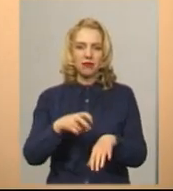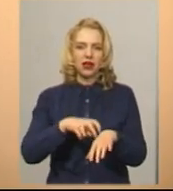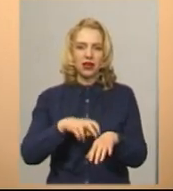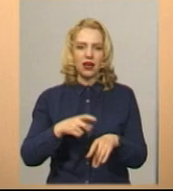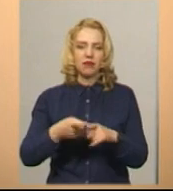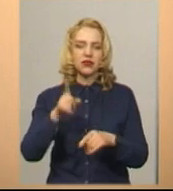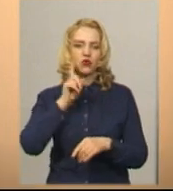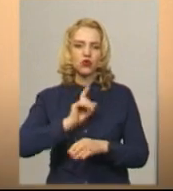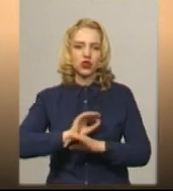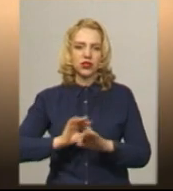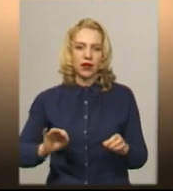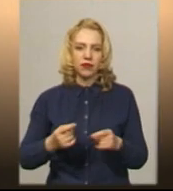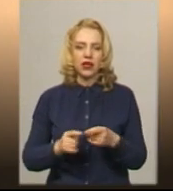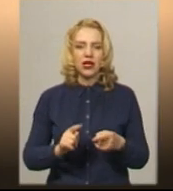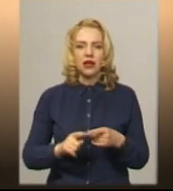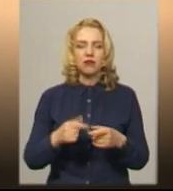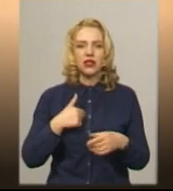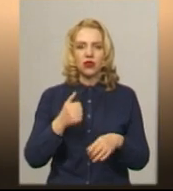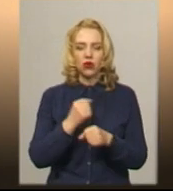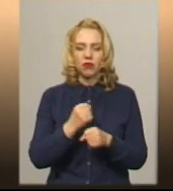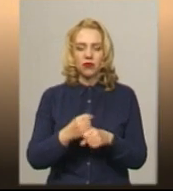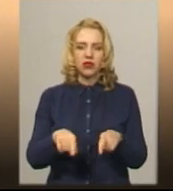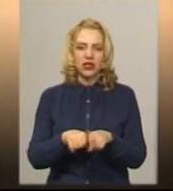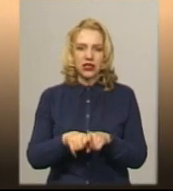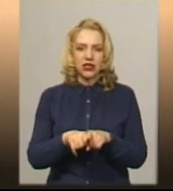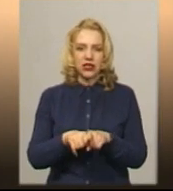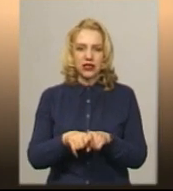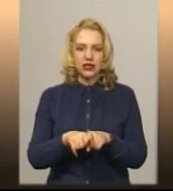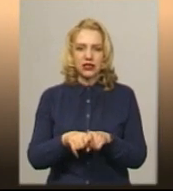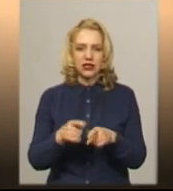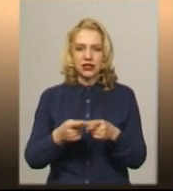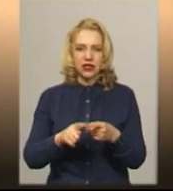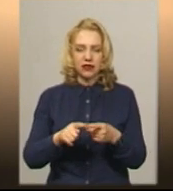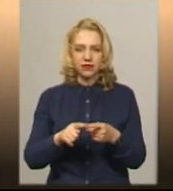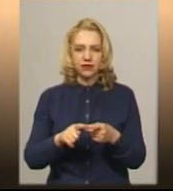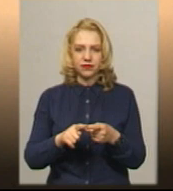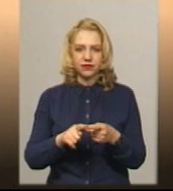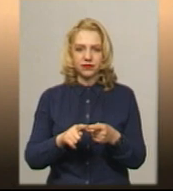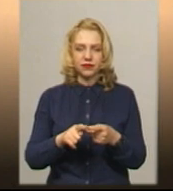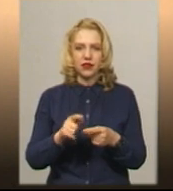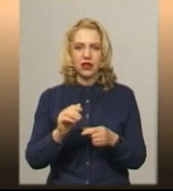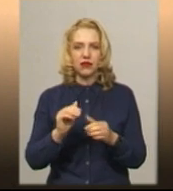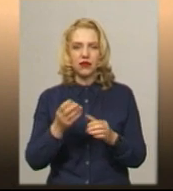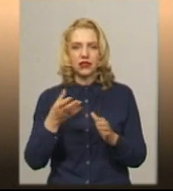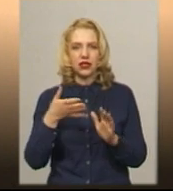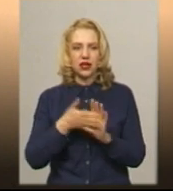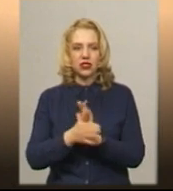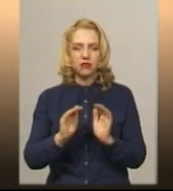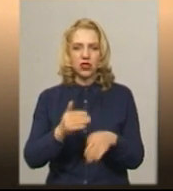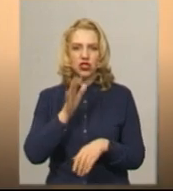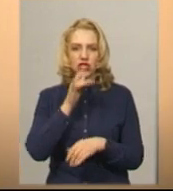процедури, робимо ті, чого не зроблено на первинній ланці. Це затрачує менше часу для хворого